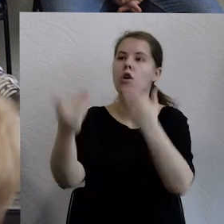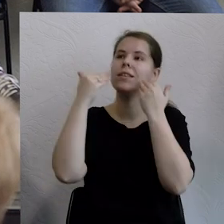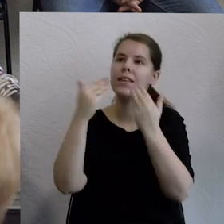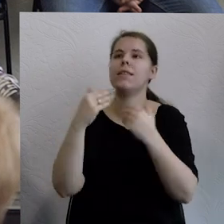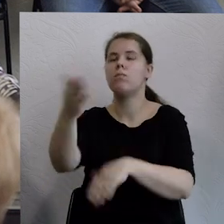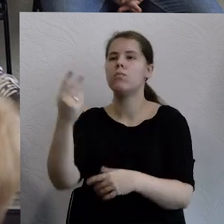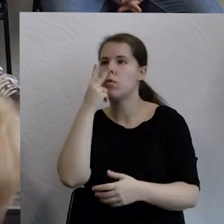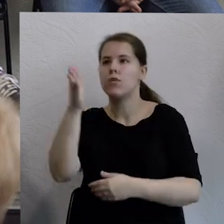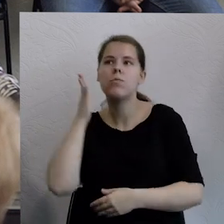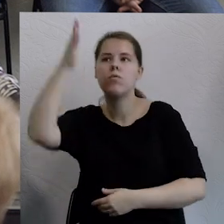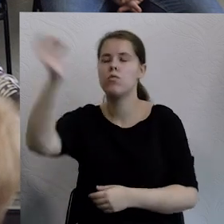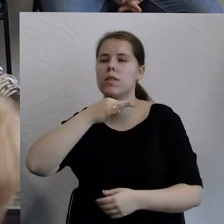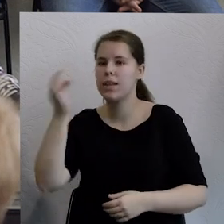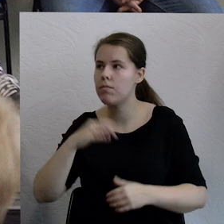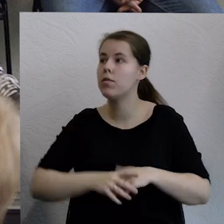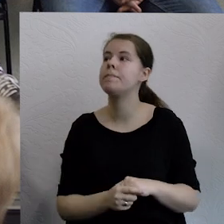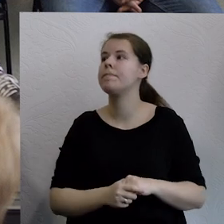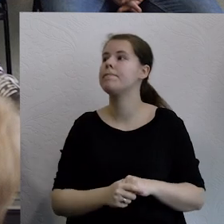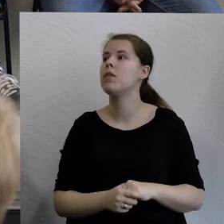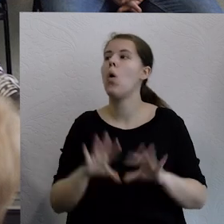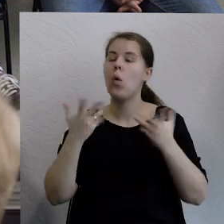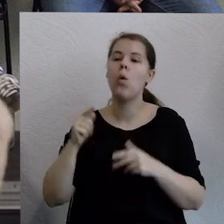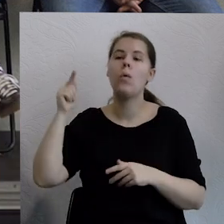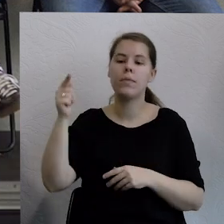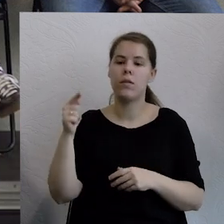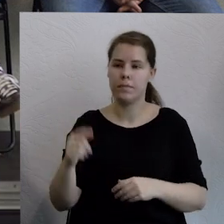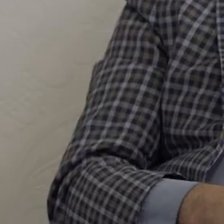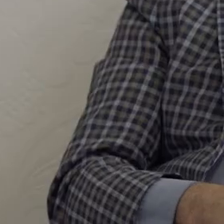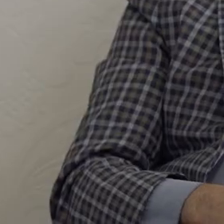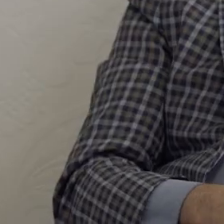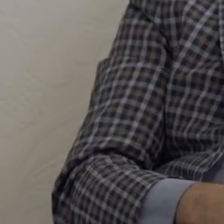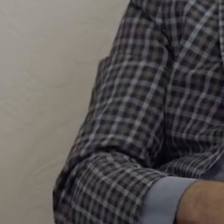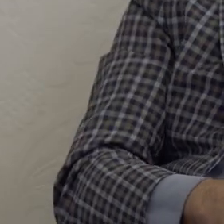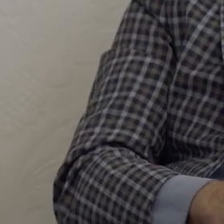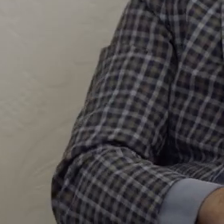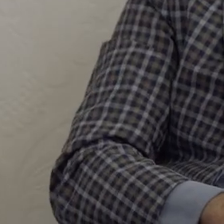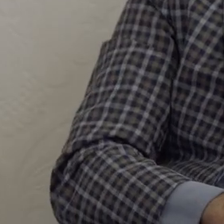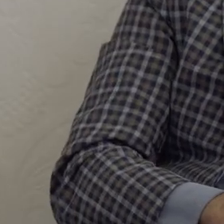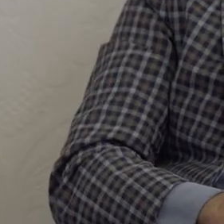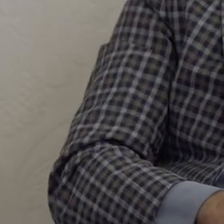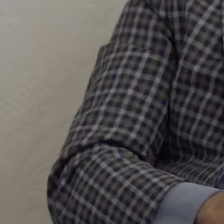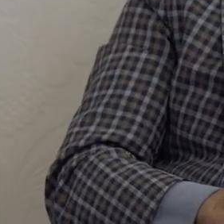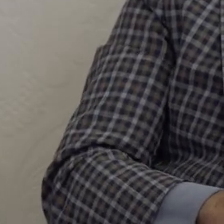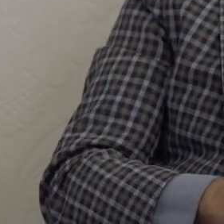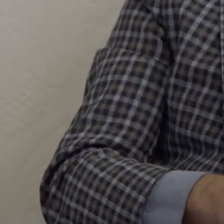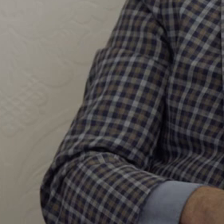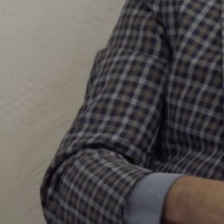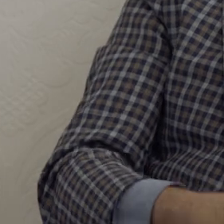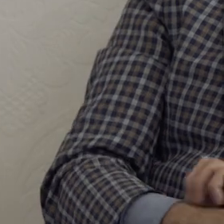Więc Rob zaprasza swoich gości podcastu do podróży w przyszłość, żeby zobaczyć, co udało nam się osiągnąć.